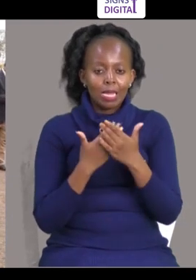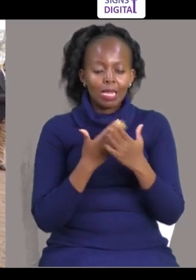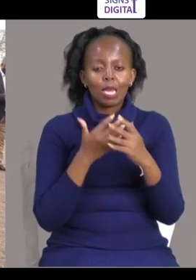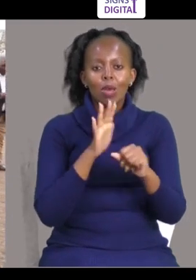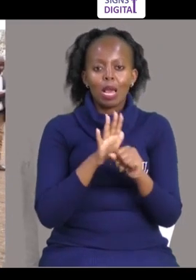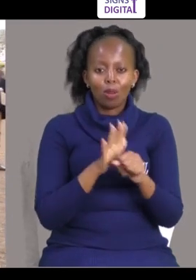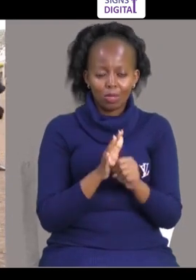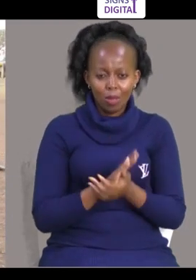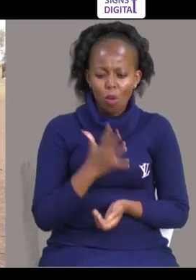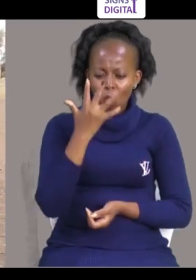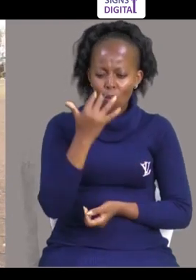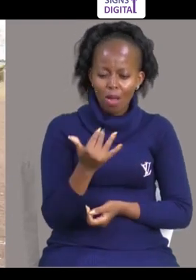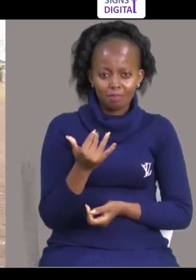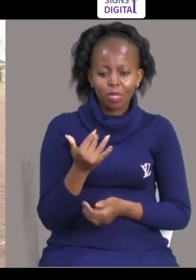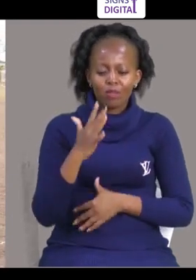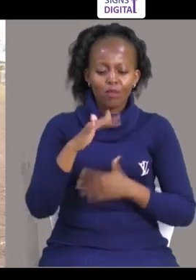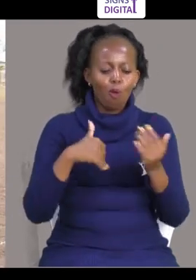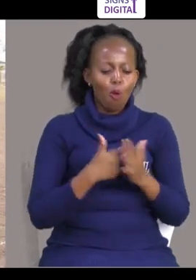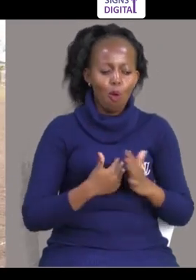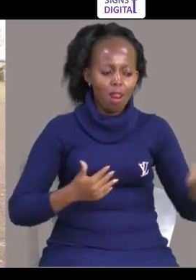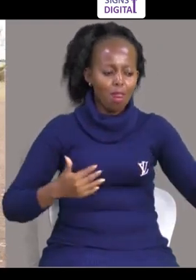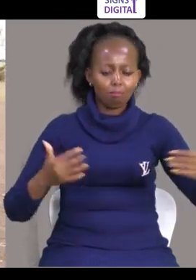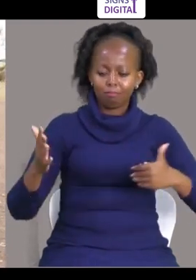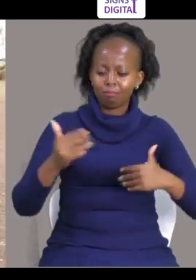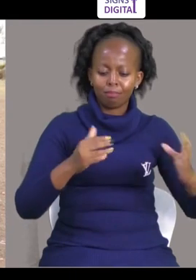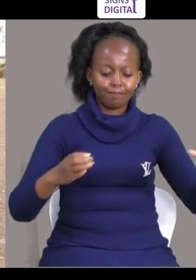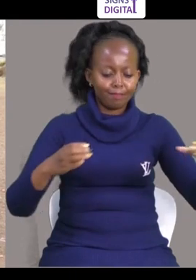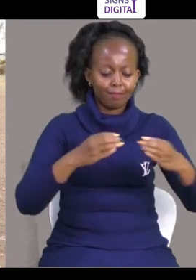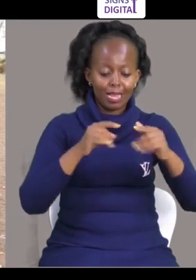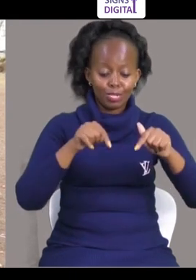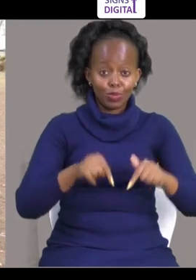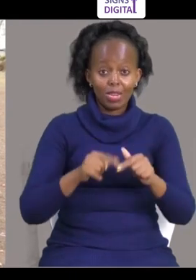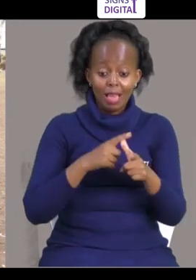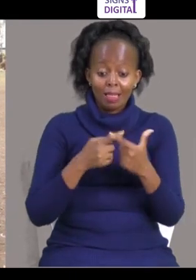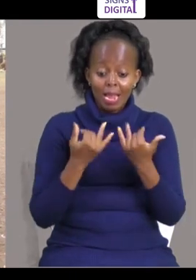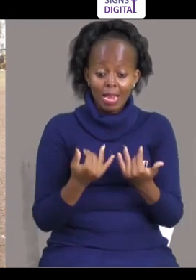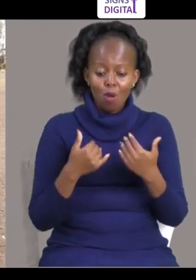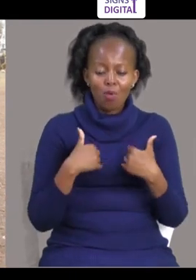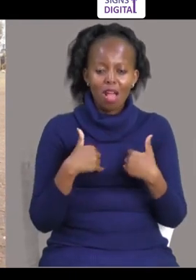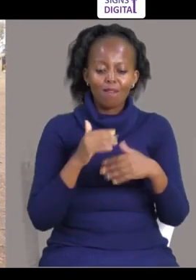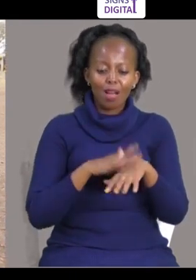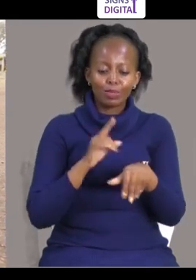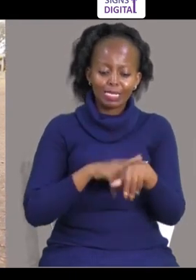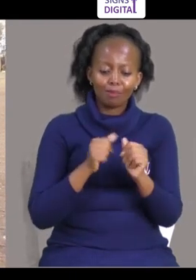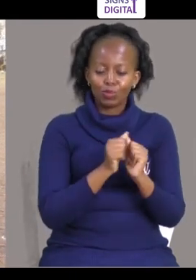Asante ni sana kwa kujumuika siku ya leo